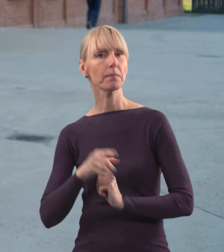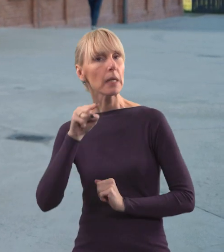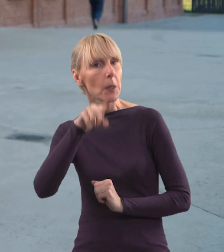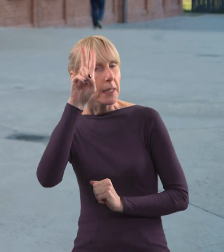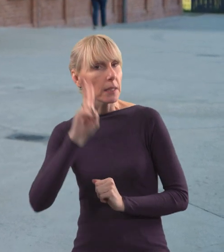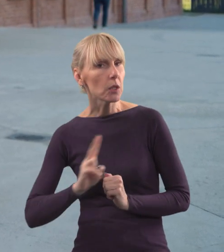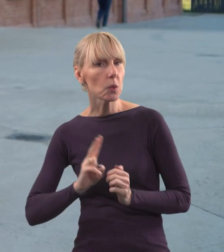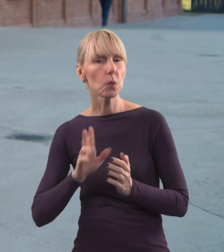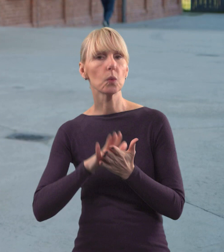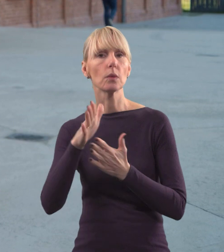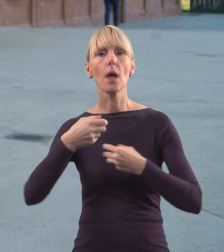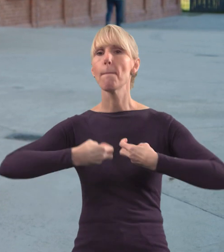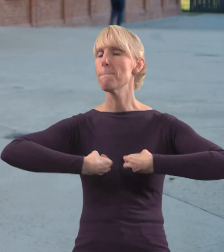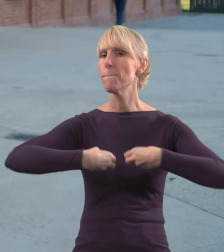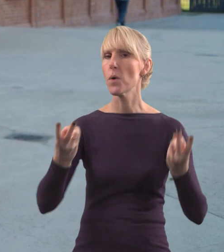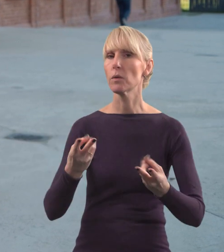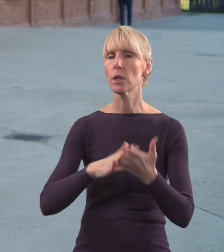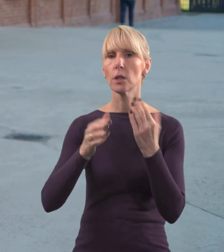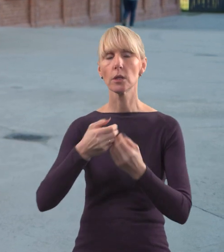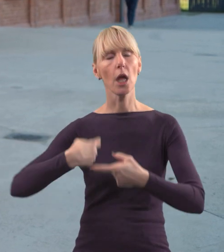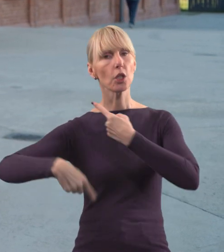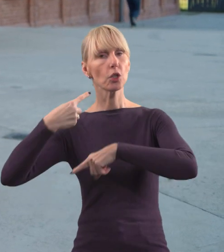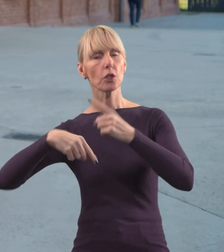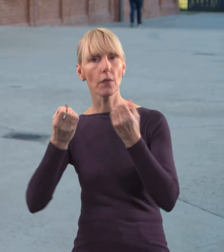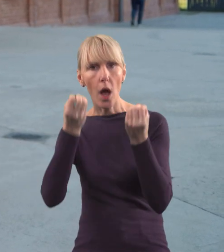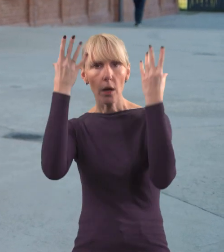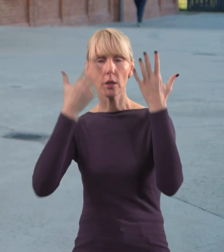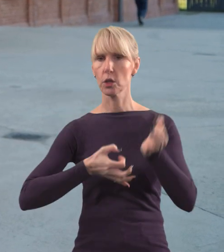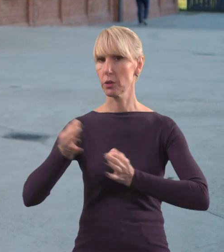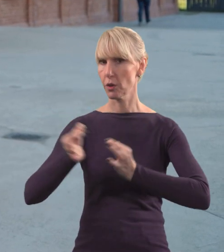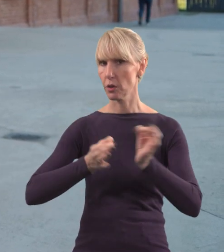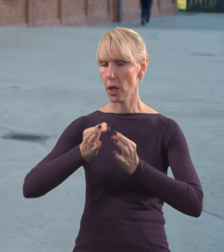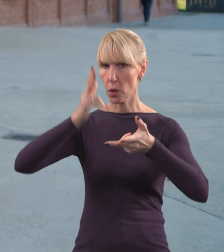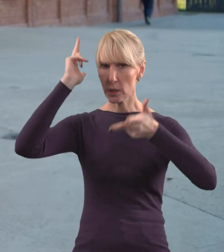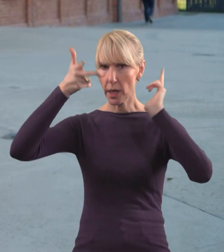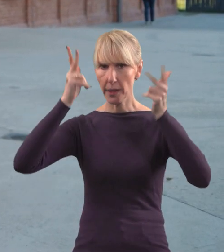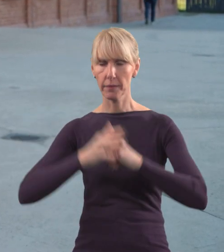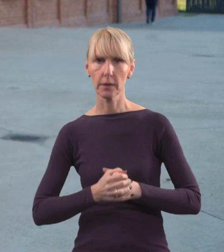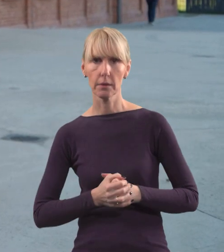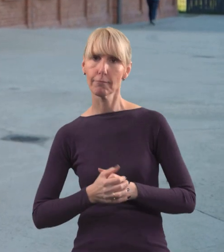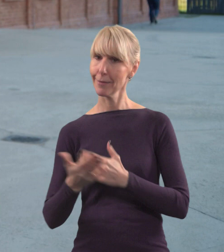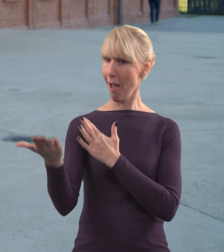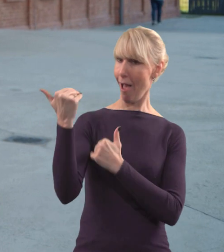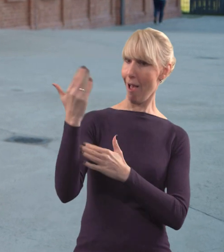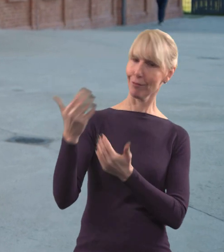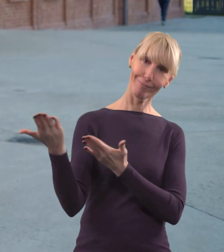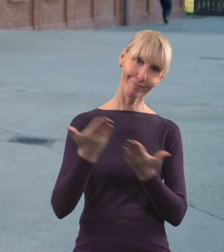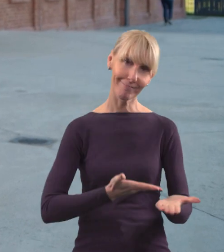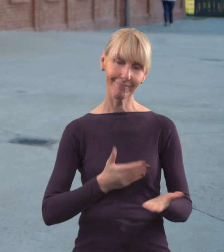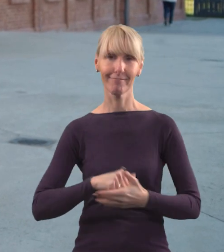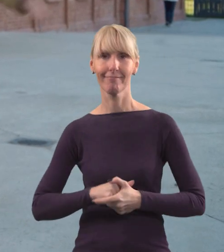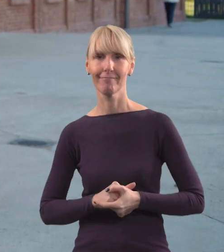zajmuje się upowszechnianiem i ochroną dziedzictwa kulturowego oraz historycznego Skierniewic. Chodźmy do środka, dzieciaki, chodźcie.